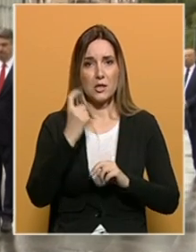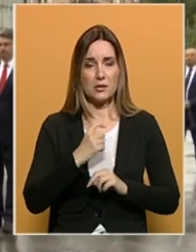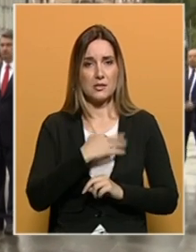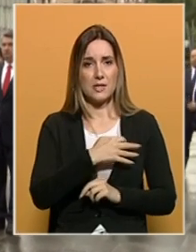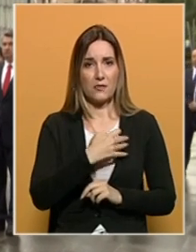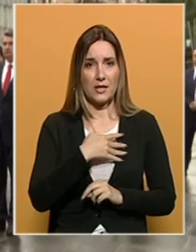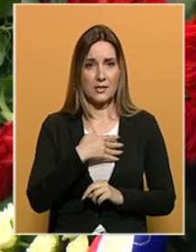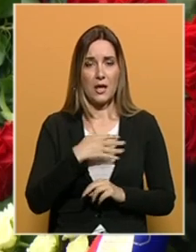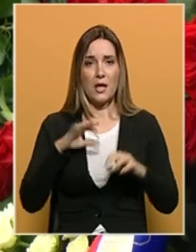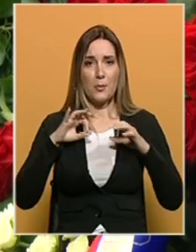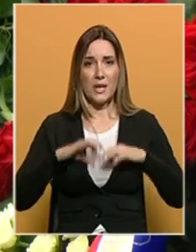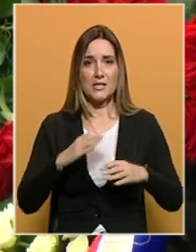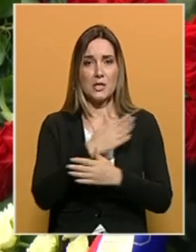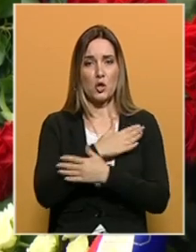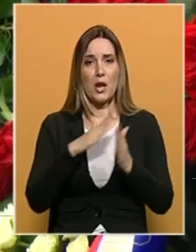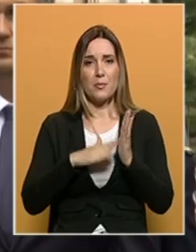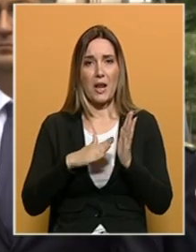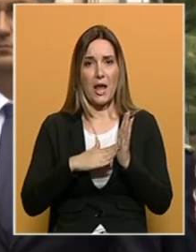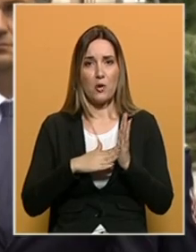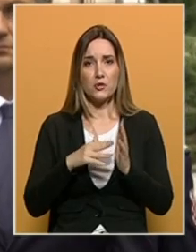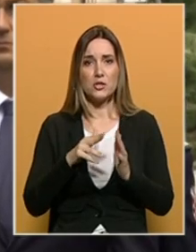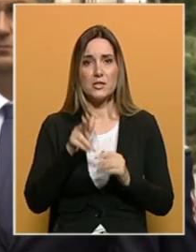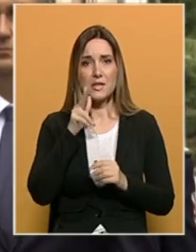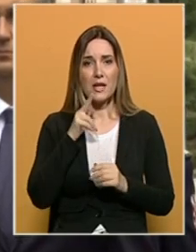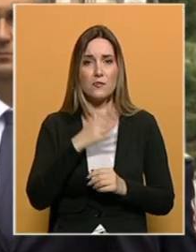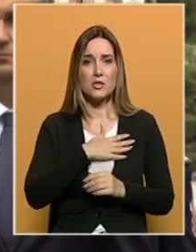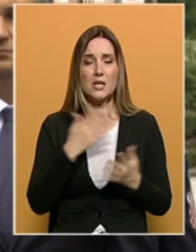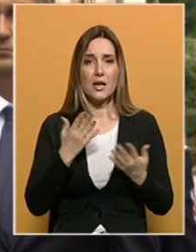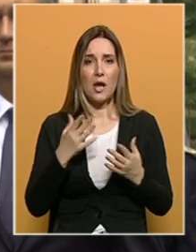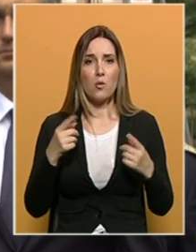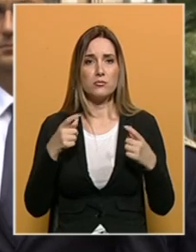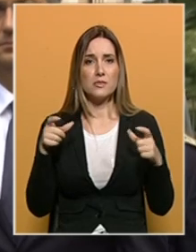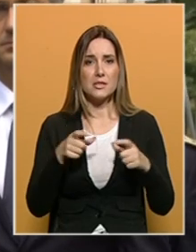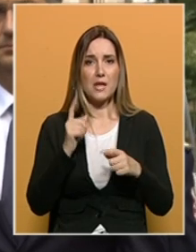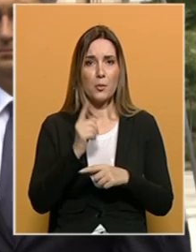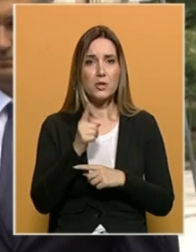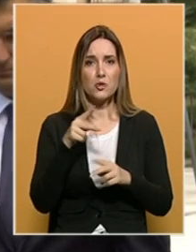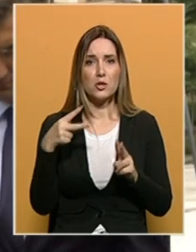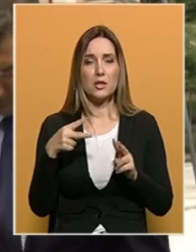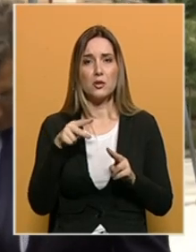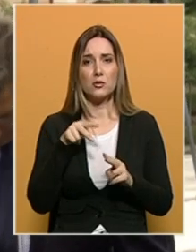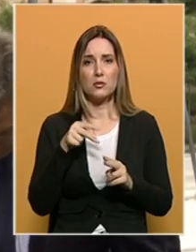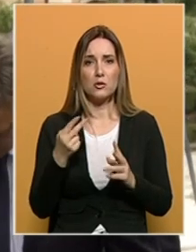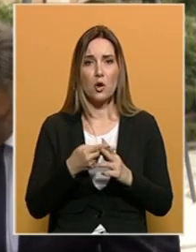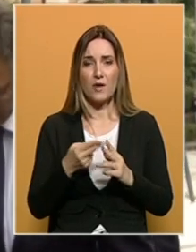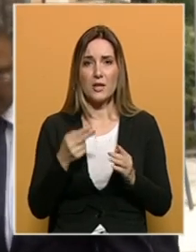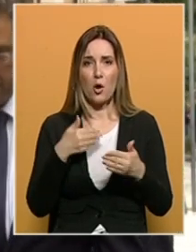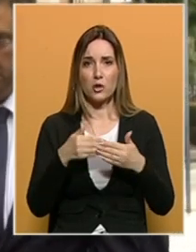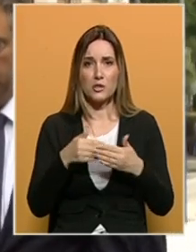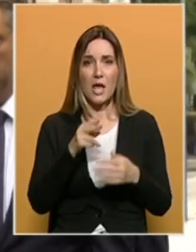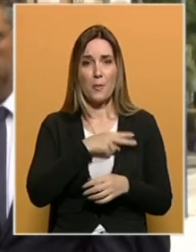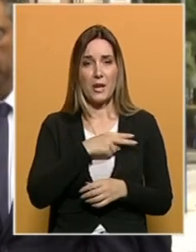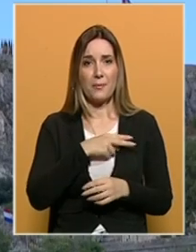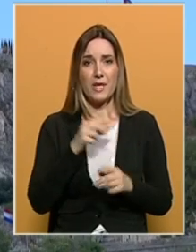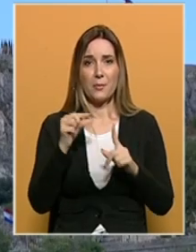i iz Hrvatske. Predsjednik Zoran Milanović zahtjev je ocjenio kao sabotažu i trovanje odnosa. Premijer Andrej Plenković